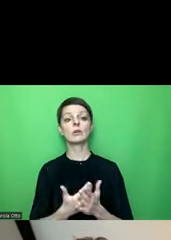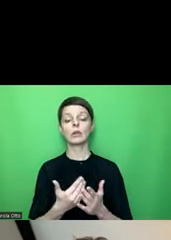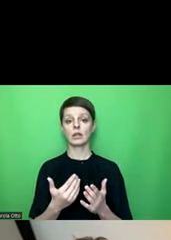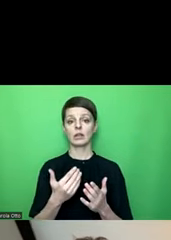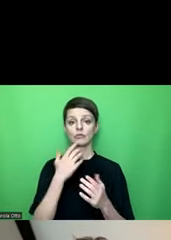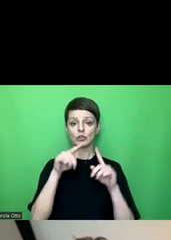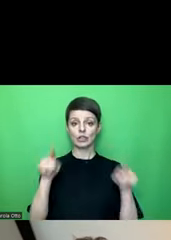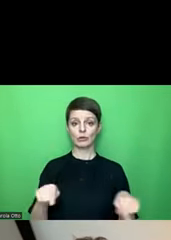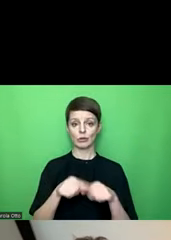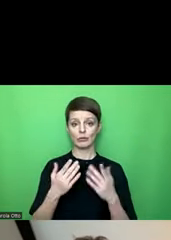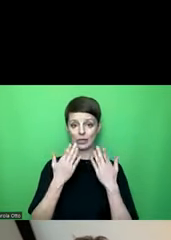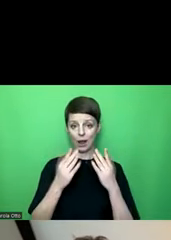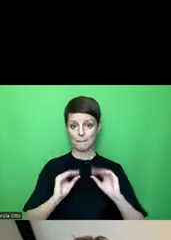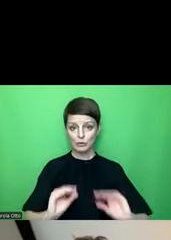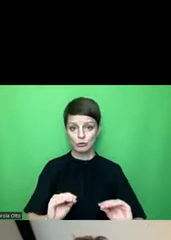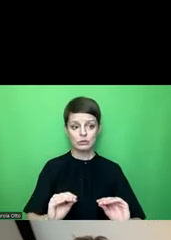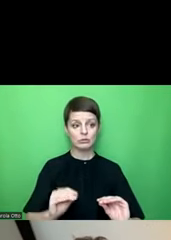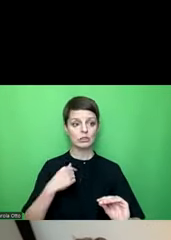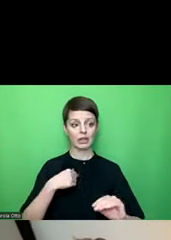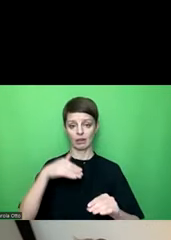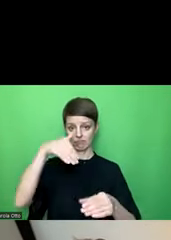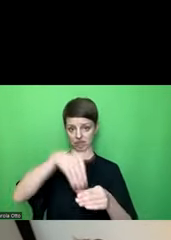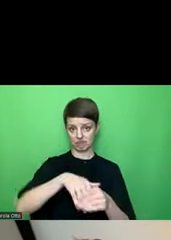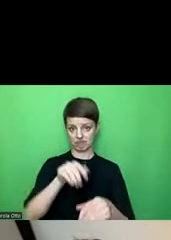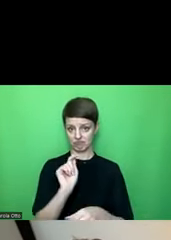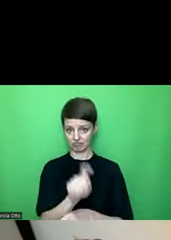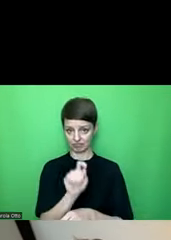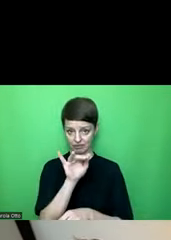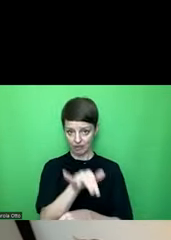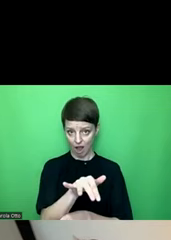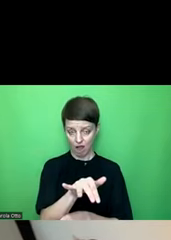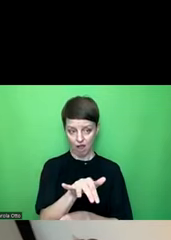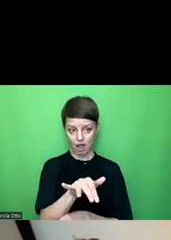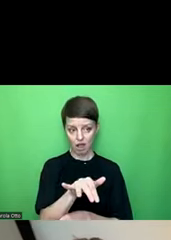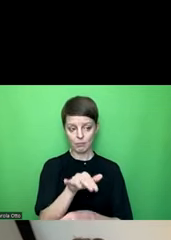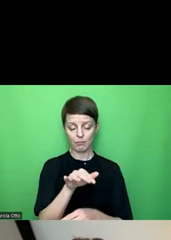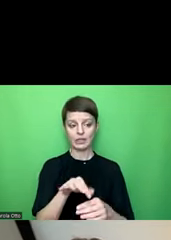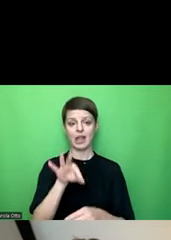benutze und ich befinde mich jetzt irgendwo hier drin, dann kann ich mit F-Ticks